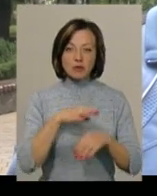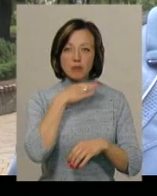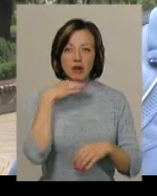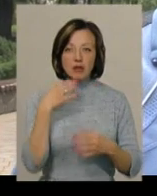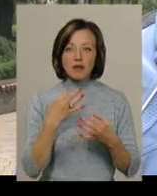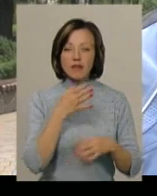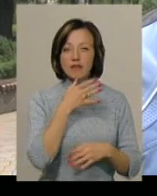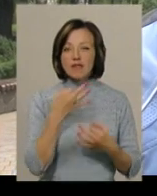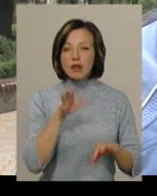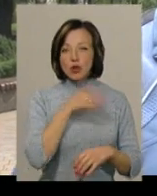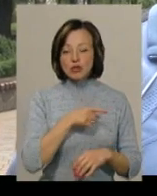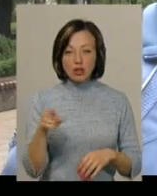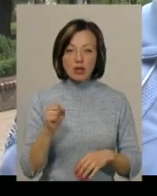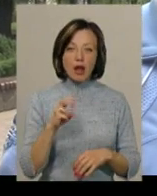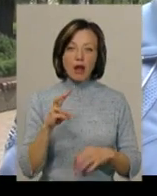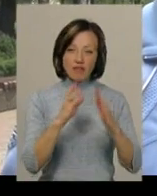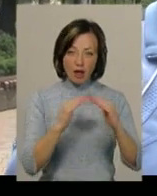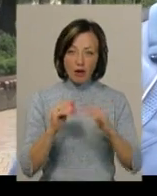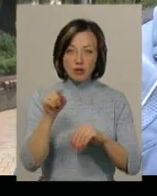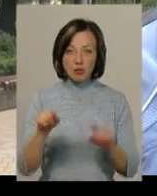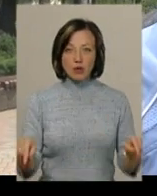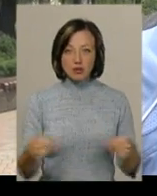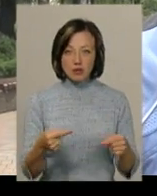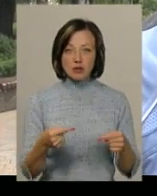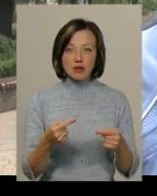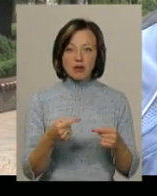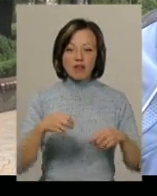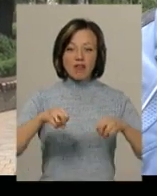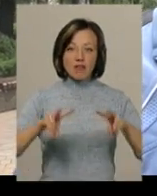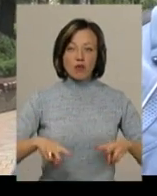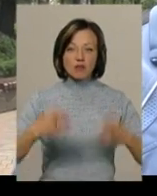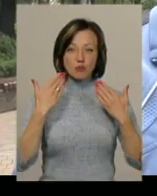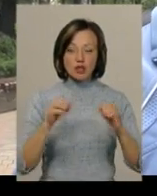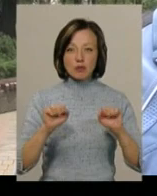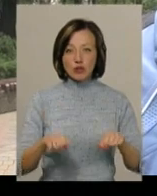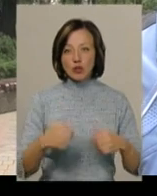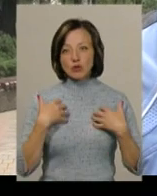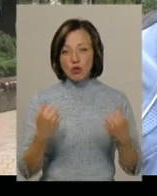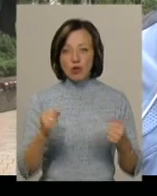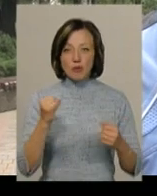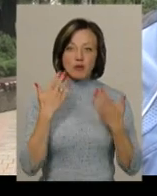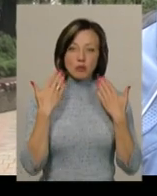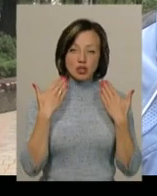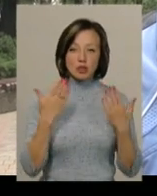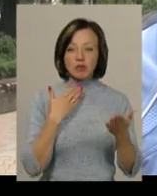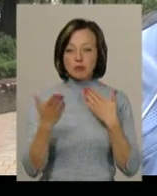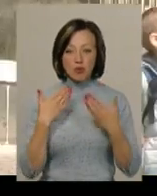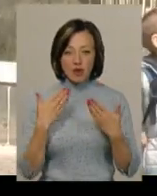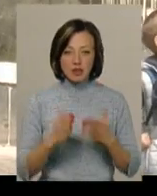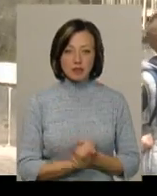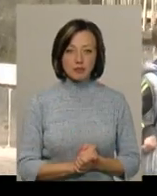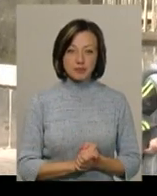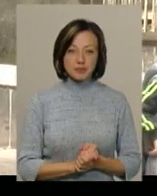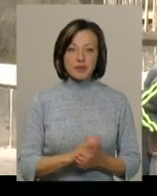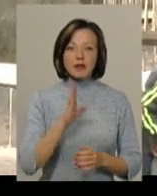багато вільного часу, а в таборах дійсно організовує такий кваліфікований відпочинок, діти можуть собі і оздоровитись, і відпочити, і поспілкуватись».